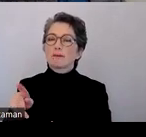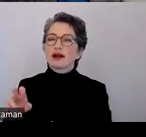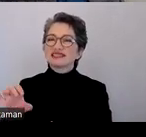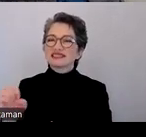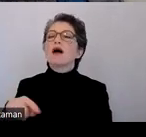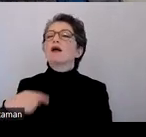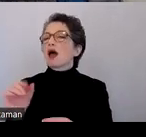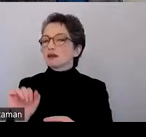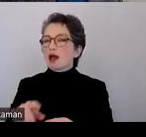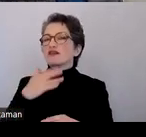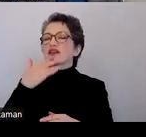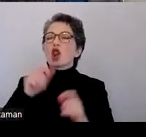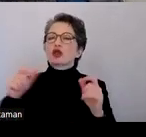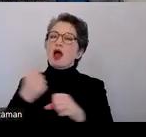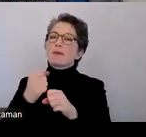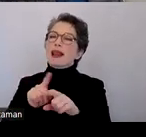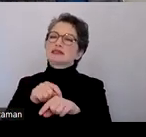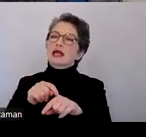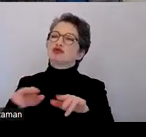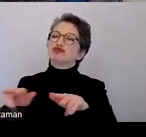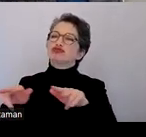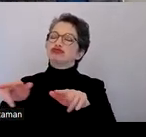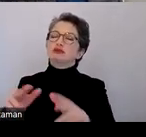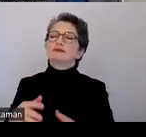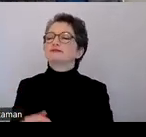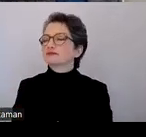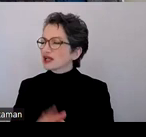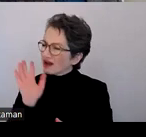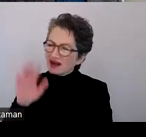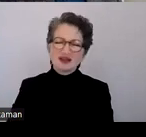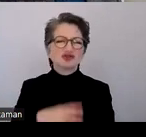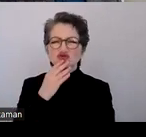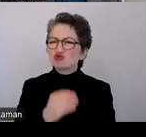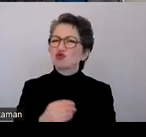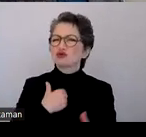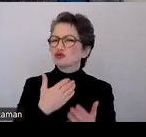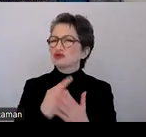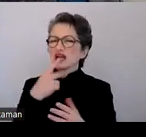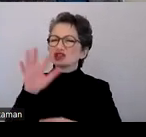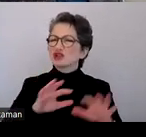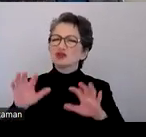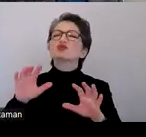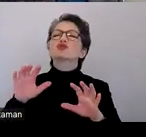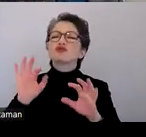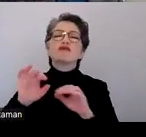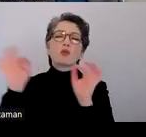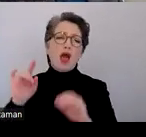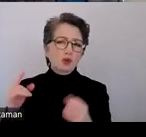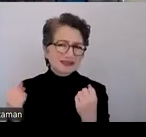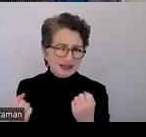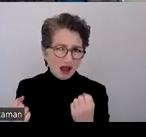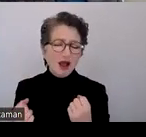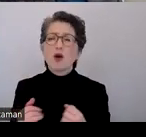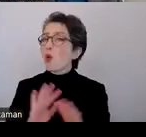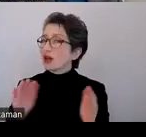Beste Barrierefreiheit zur Zeit habe ich schon gesagt und ich kann auch sehr schön komplexe Formulare abbilden und das Ganze ist sicher ohne E